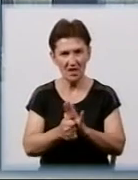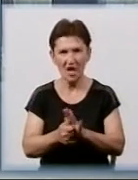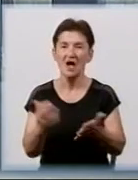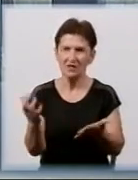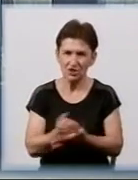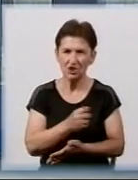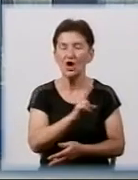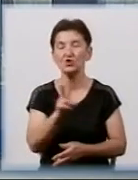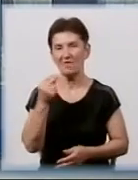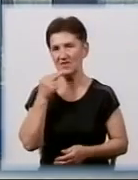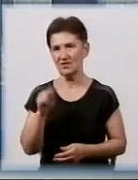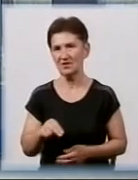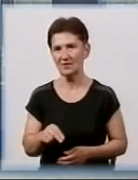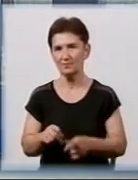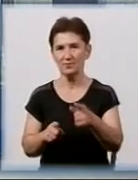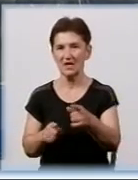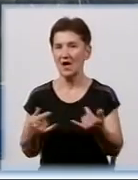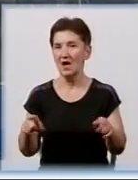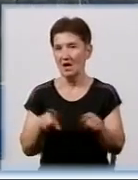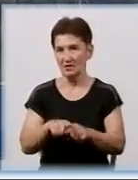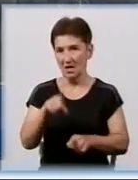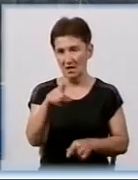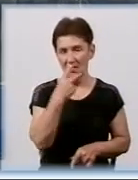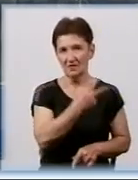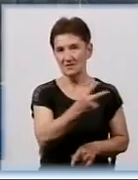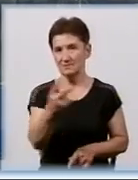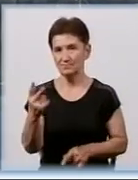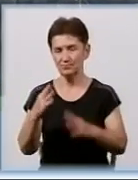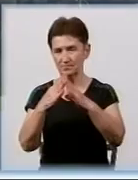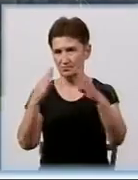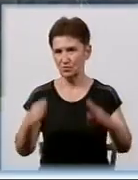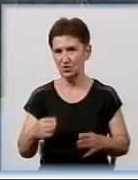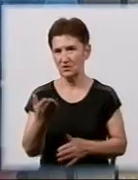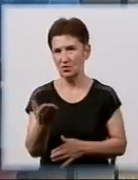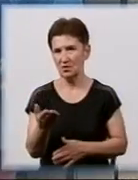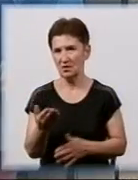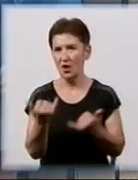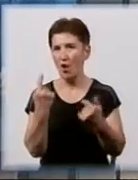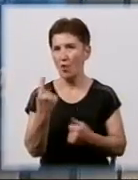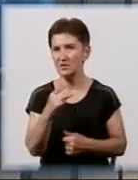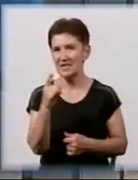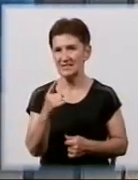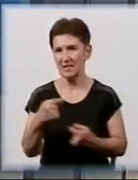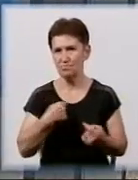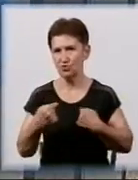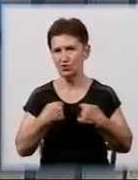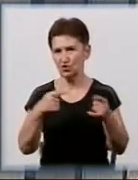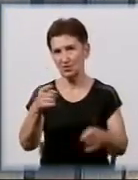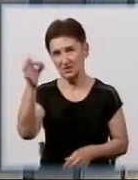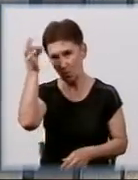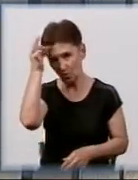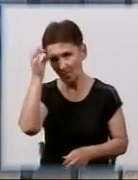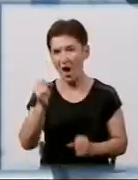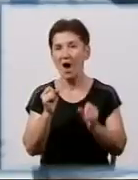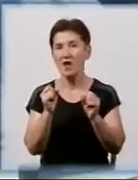Ось так виглядає будинок по вулиці Тараса Карпи, 51 сьогодні. Одна із постраждалих Наталя Сьомкіна згадує, як він